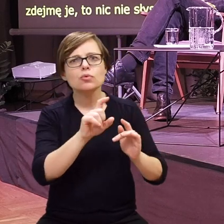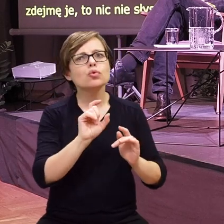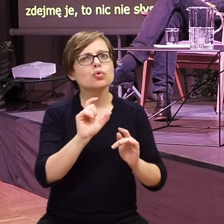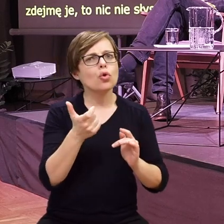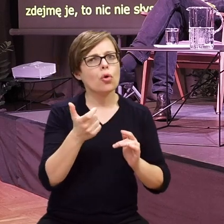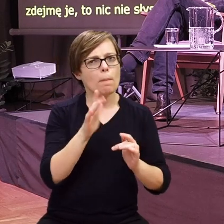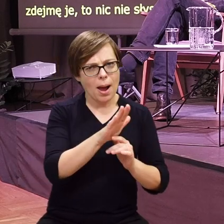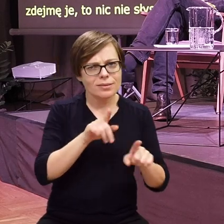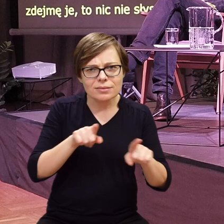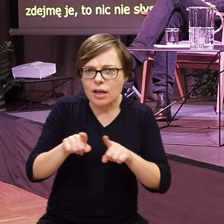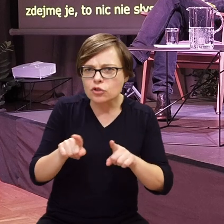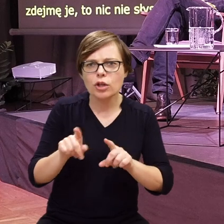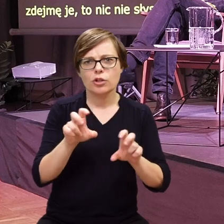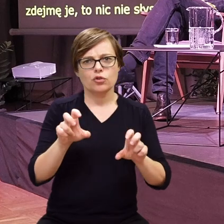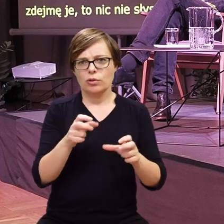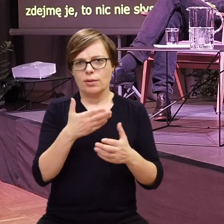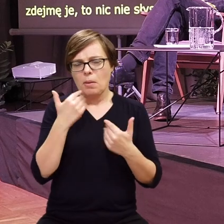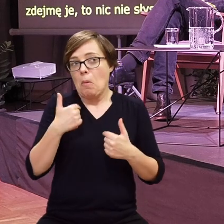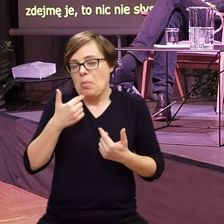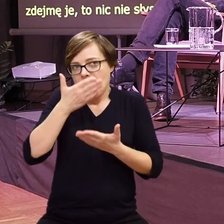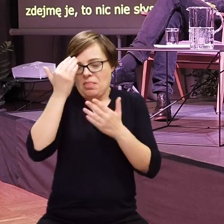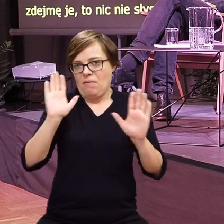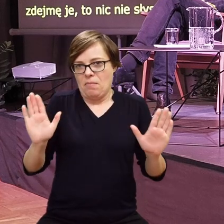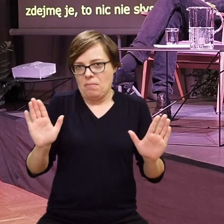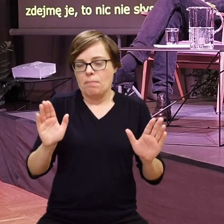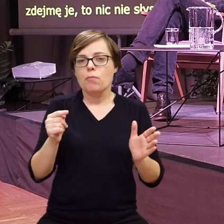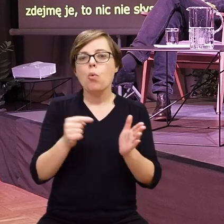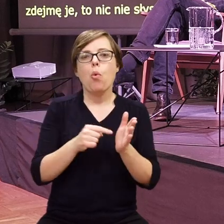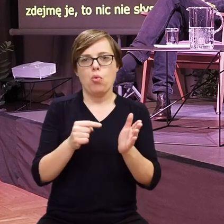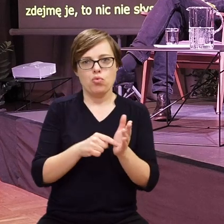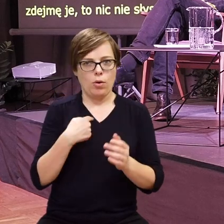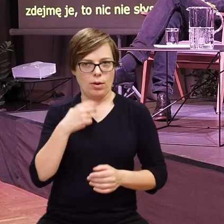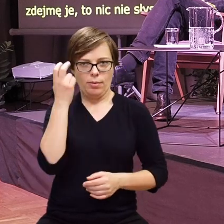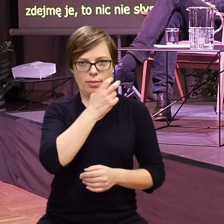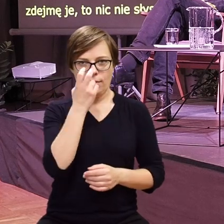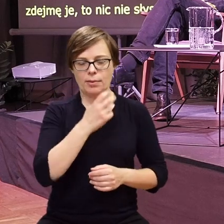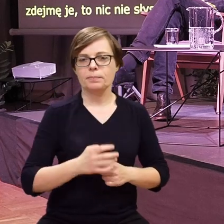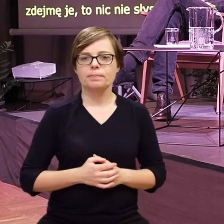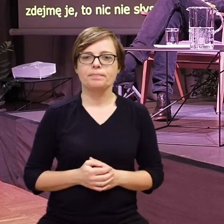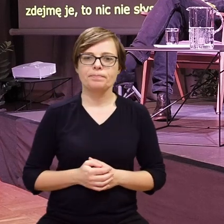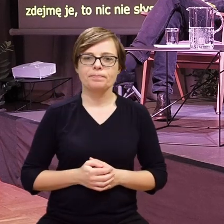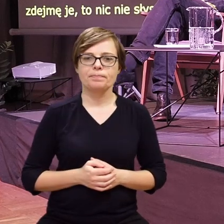Ogólnie jakby to mnie bardzo ciekawi.